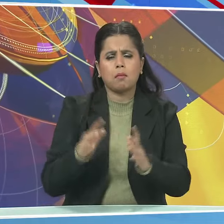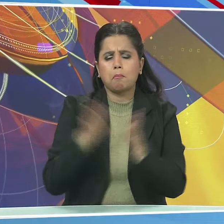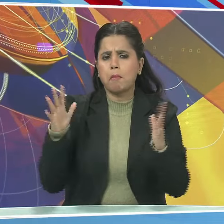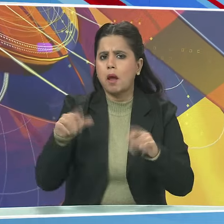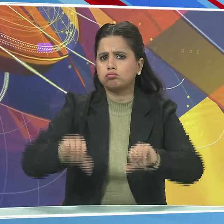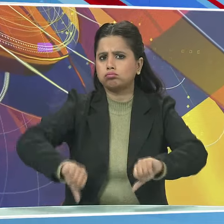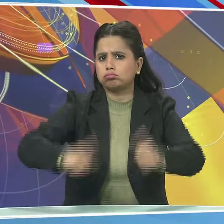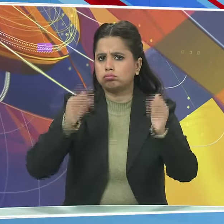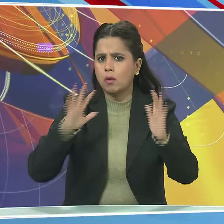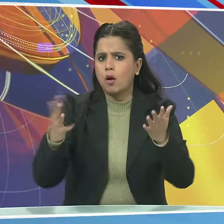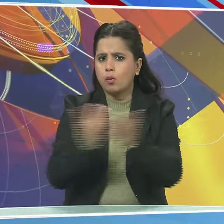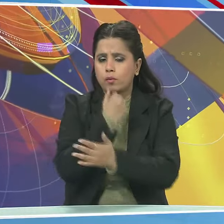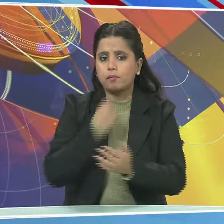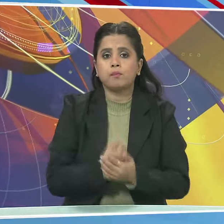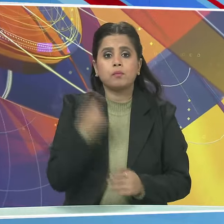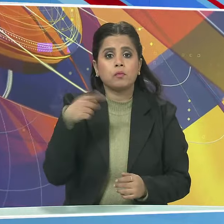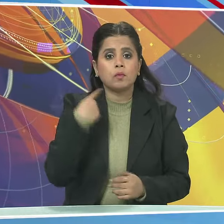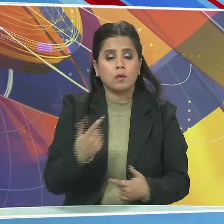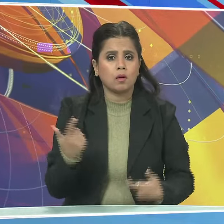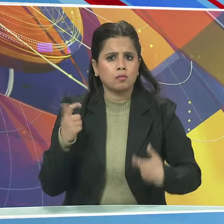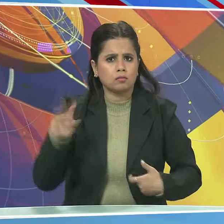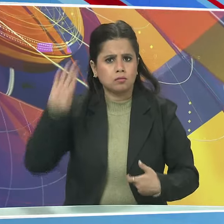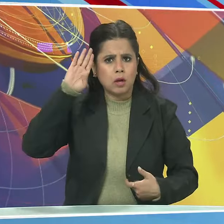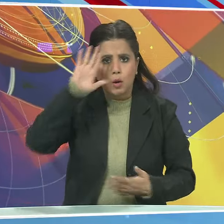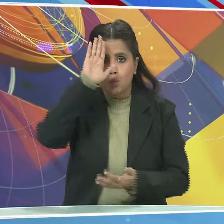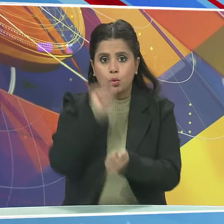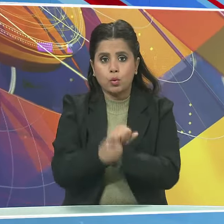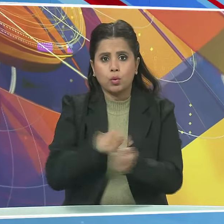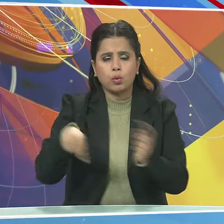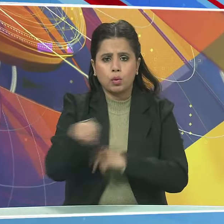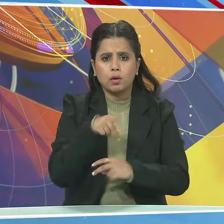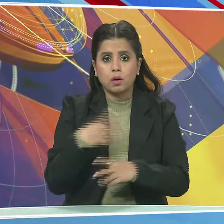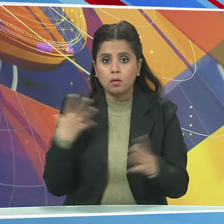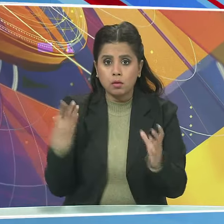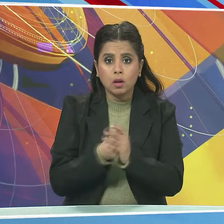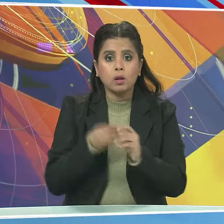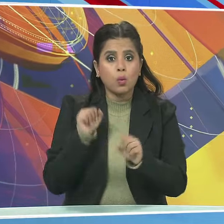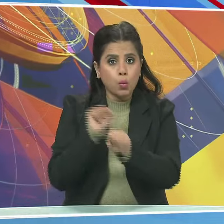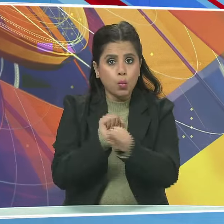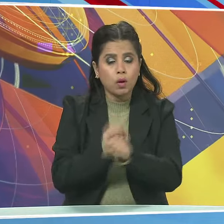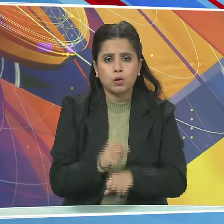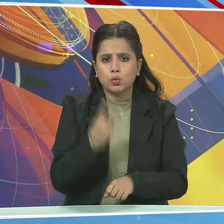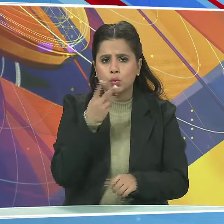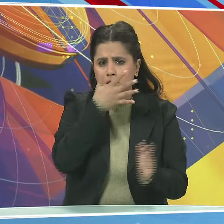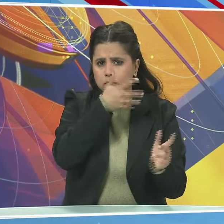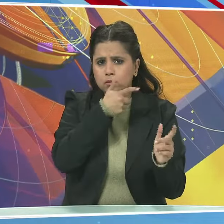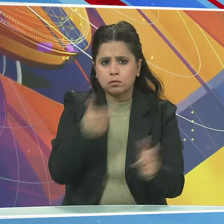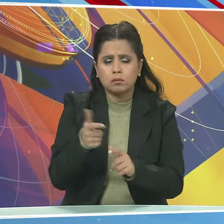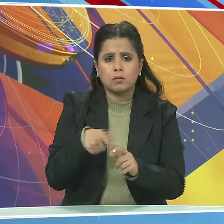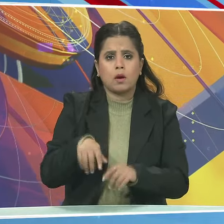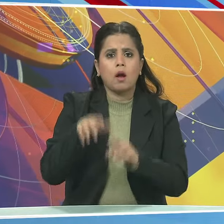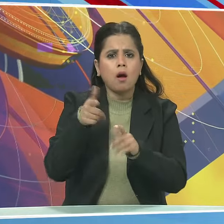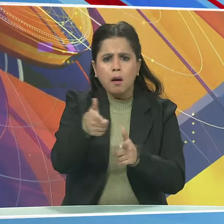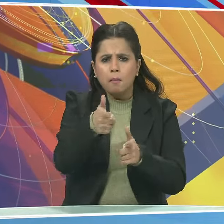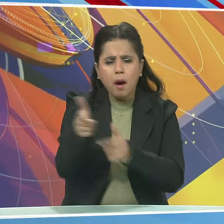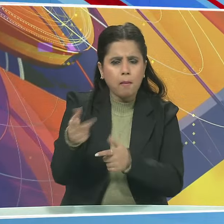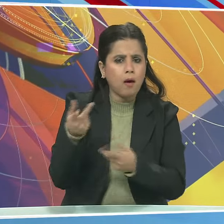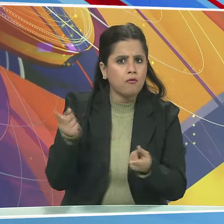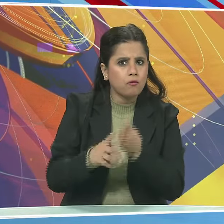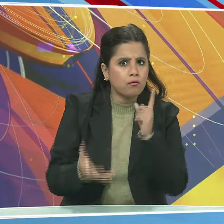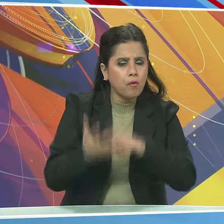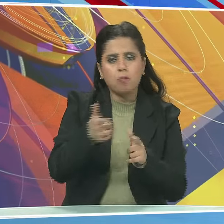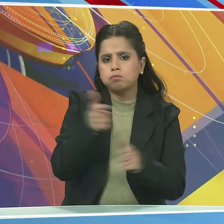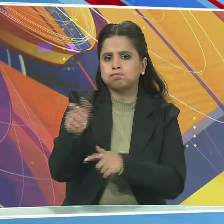मिली है उन्होंने कहा कि सेना और पुलिस ने सैयुक्त कारवाई में दो आतंकियों को मार गिराया है